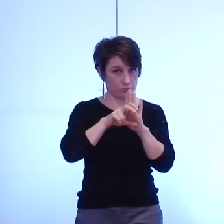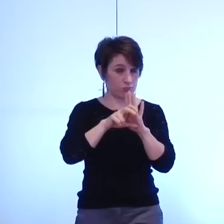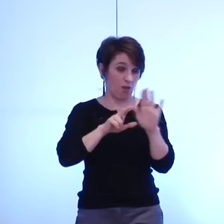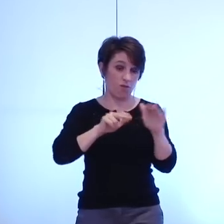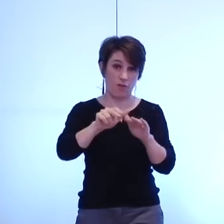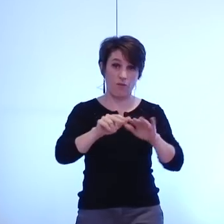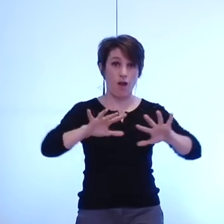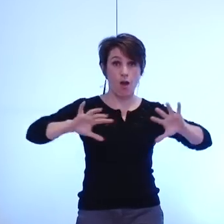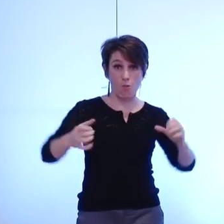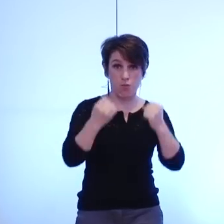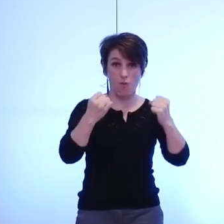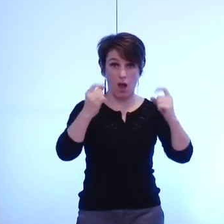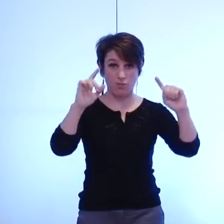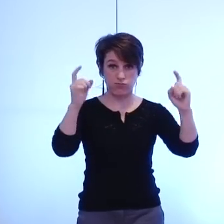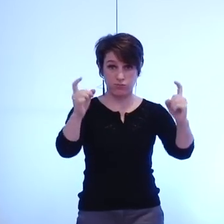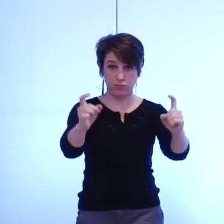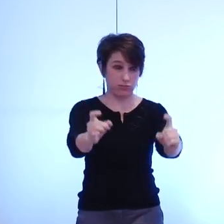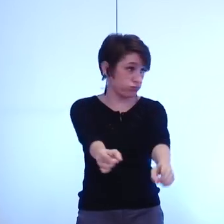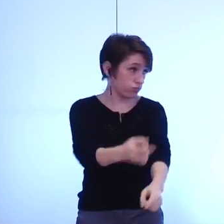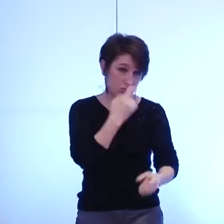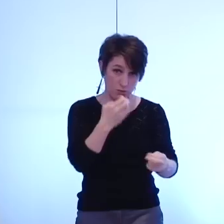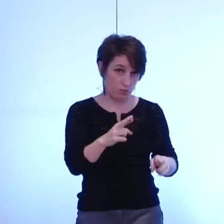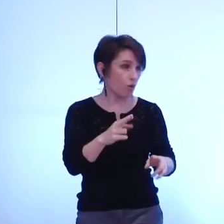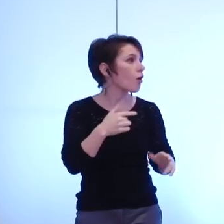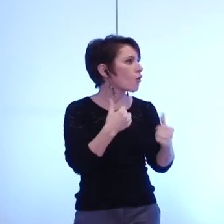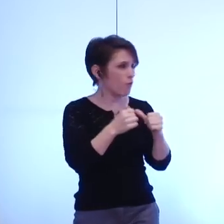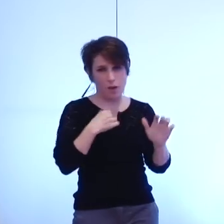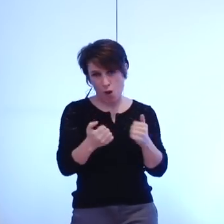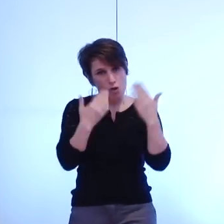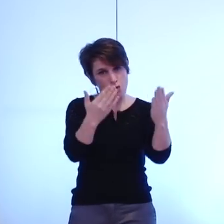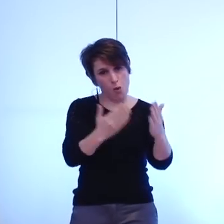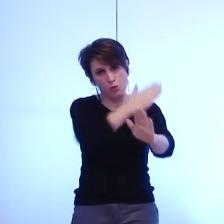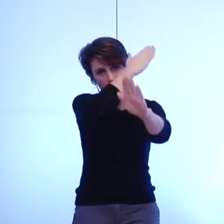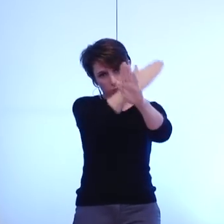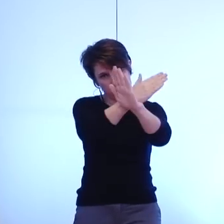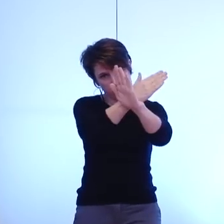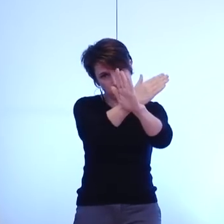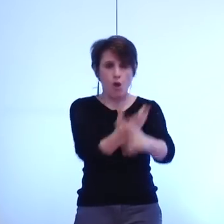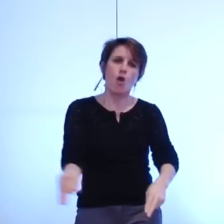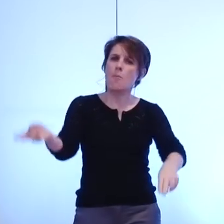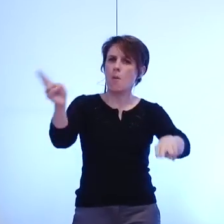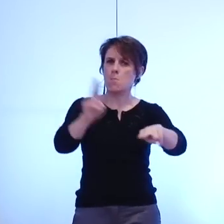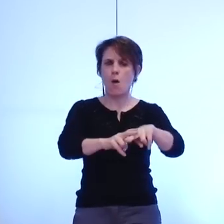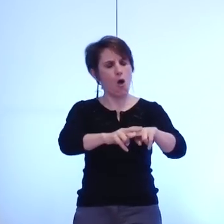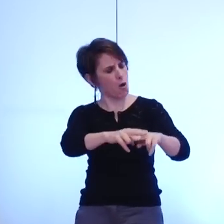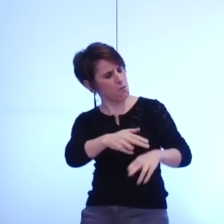pouvoirs qu'elle avait jusqu'à présent je vous propose d'en finir et de mourir avec panache